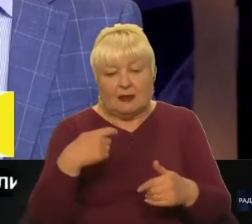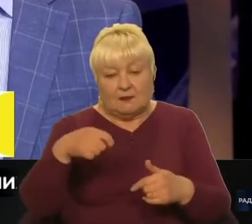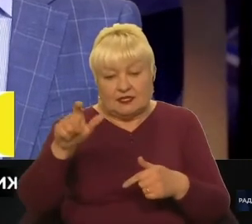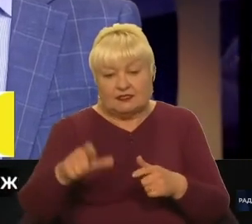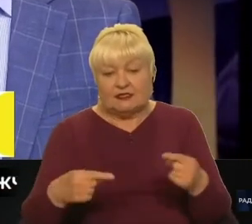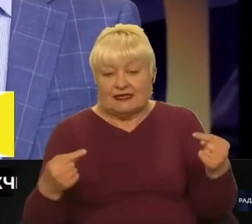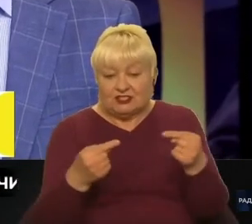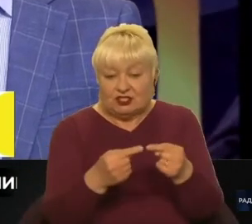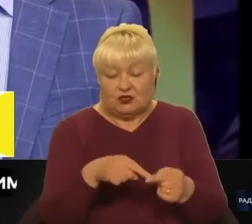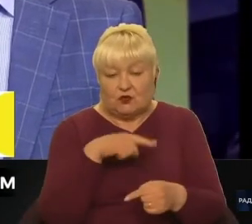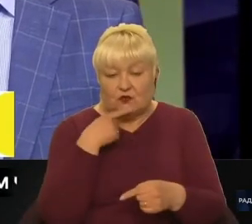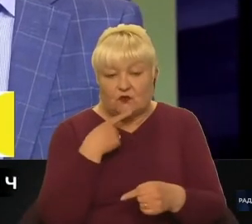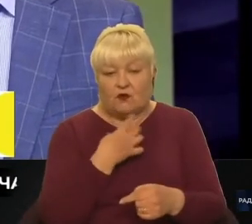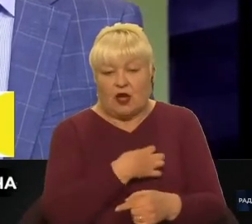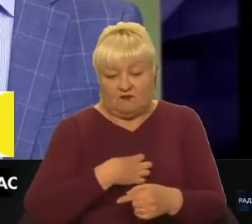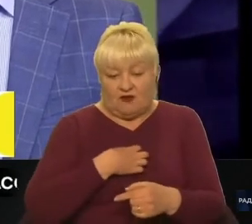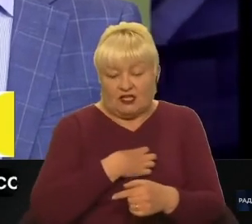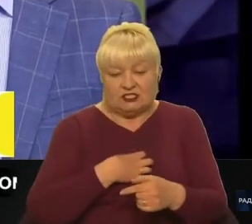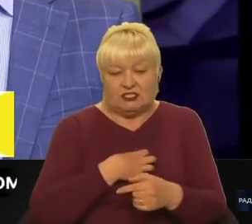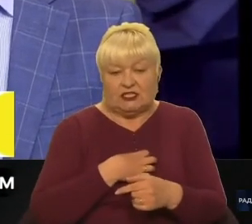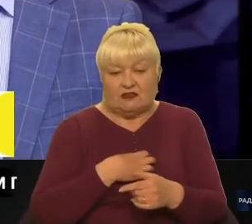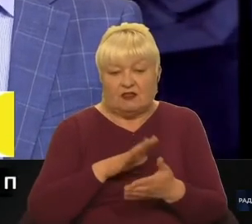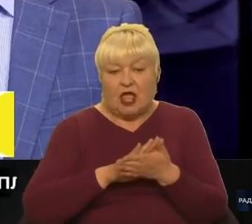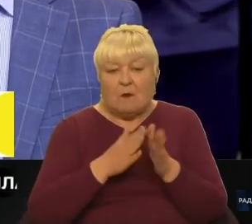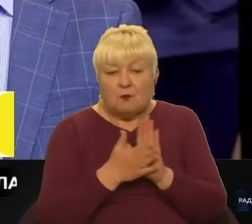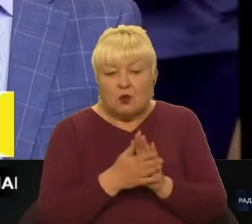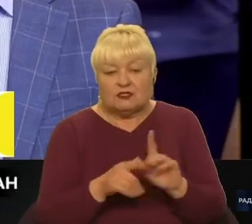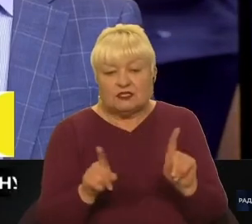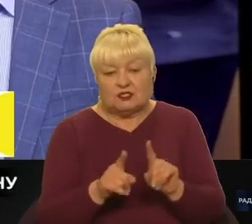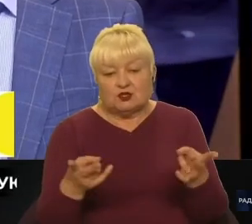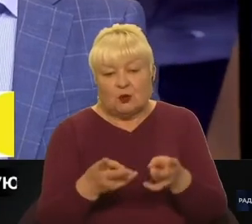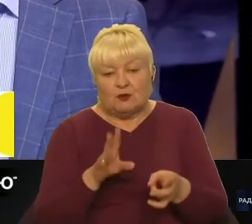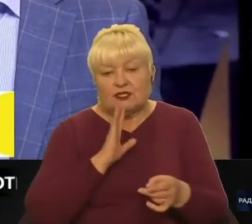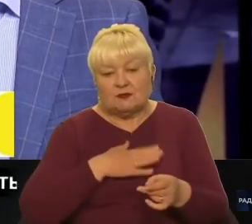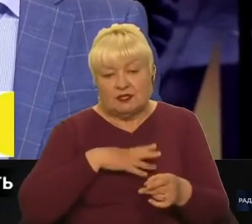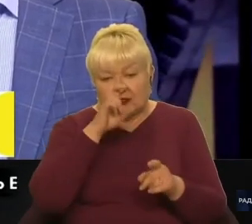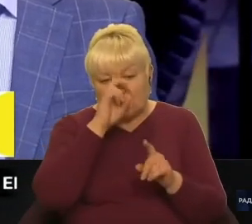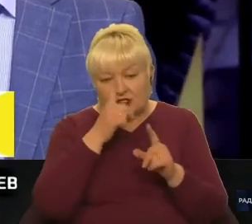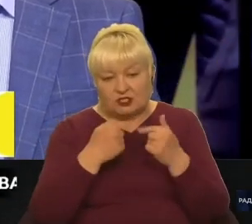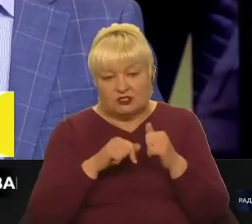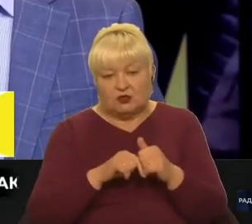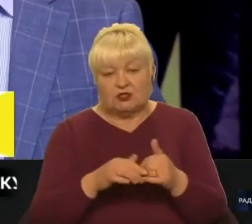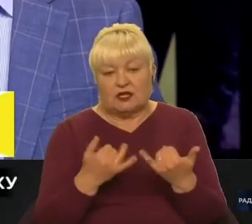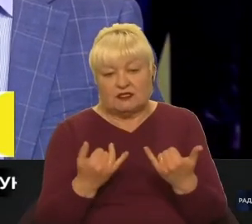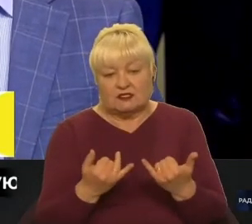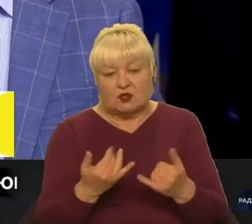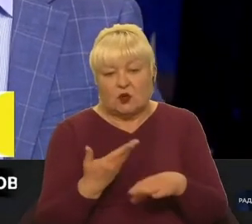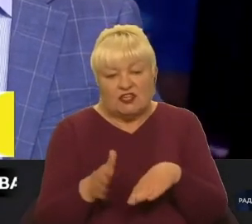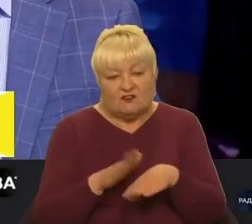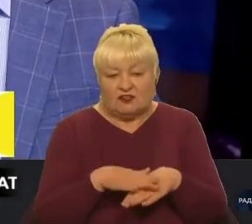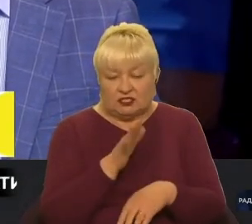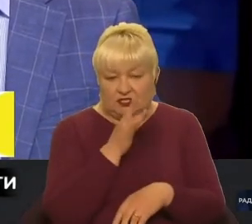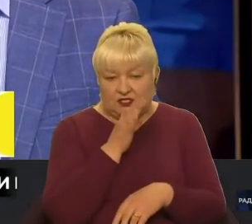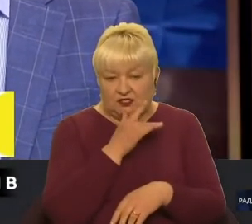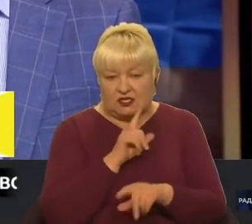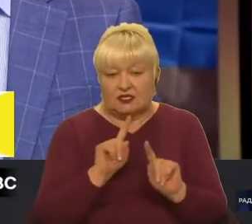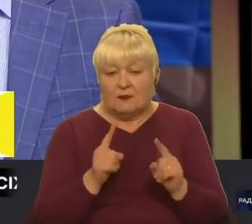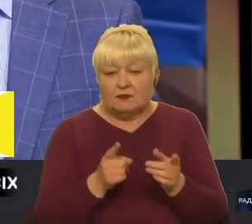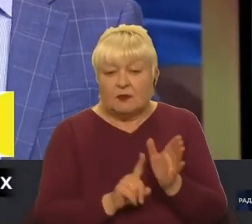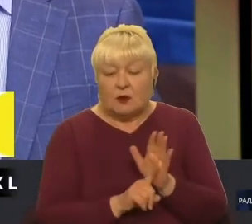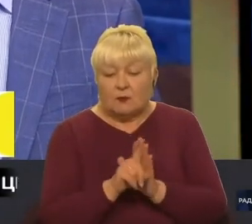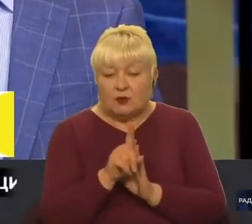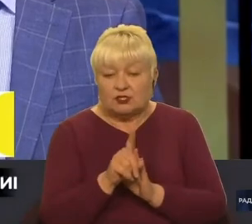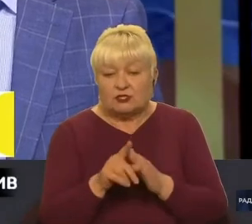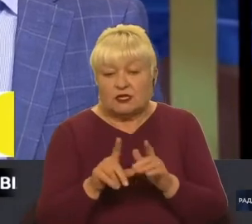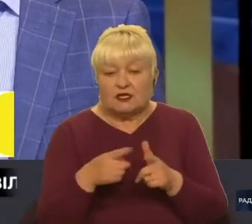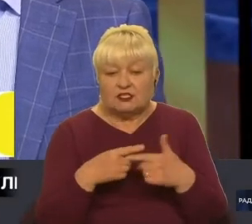фіксує ключові позиції, які потрібні нашій державі. Ну, сьогодні в цей достатньо важкий час, тому що починається, чи